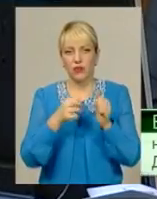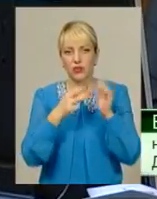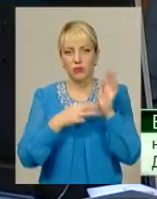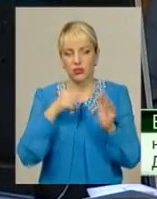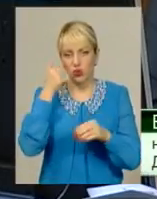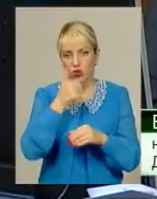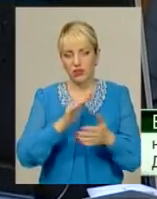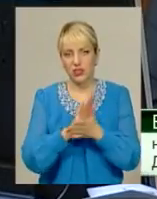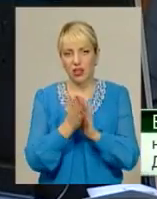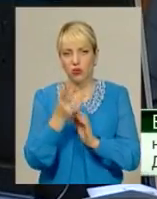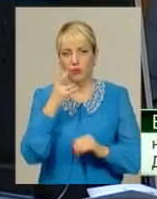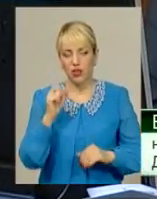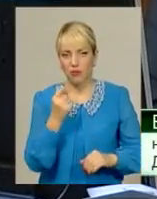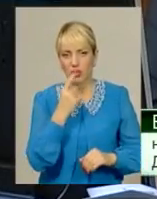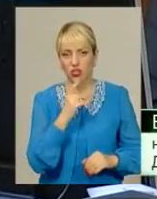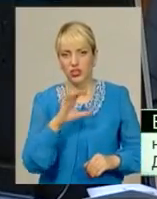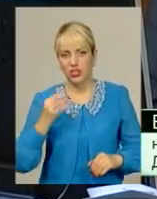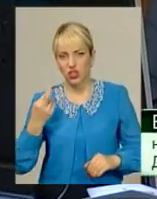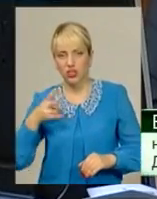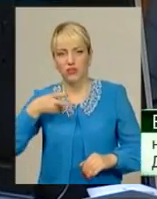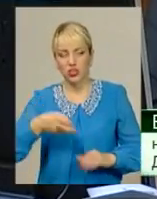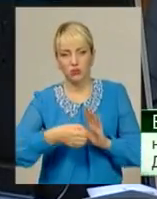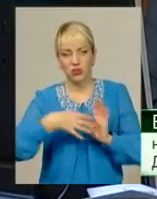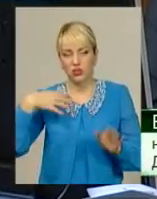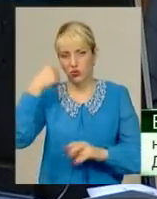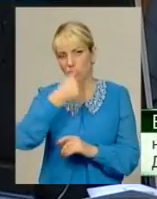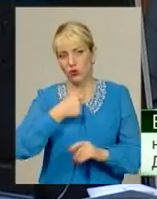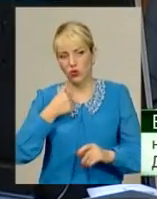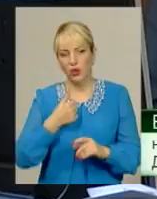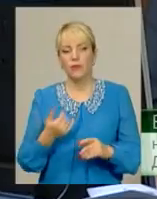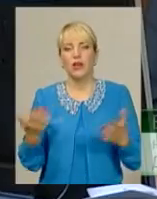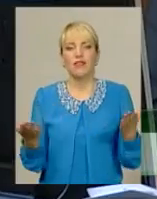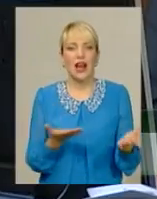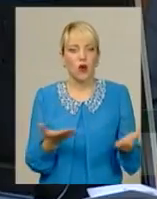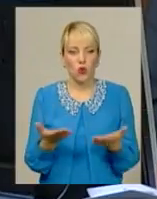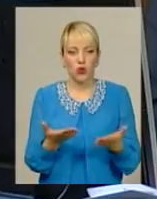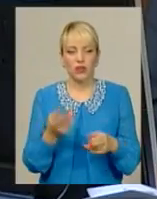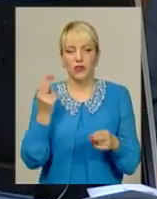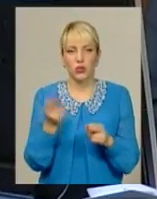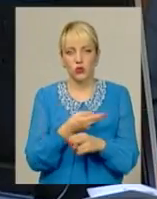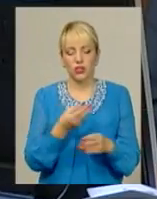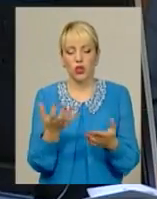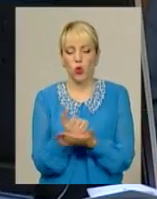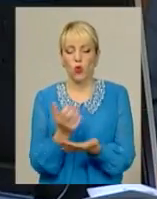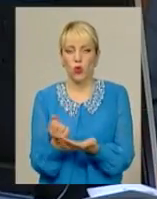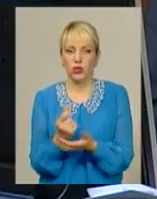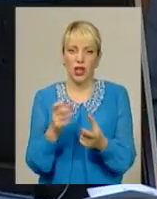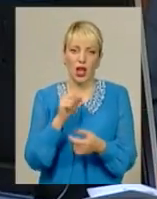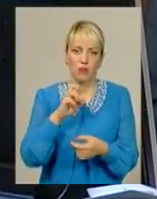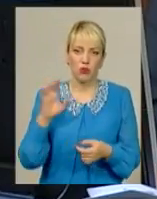віку, станом на 1 січня 2015 року, і у якої відсутні доходи, або